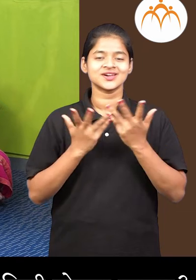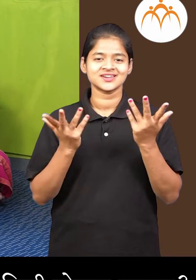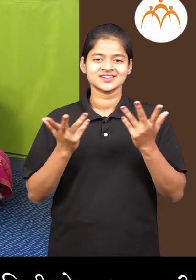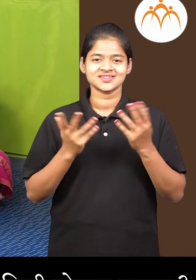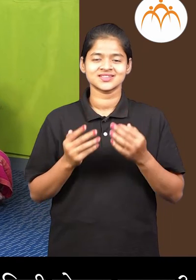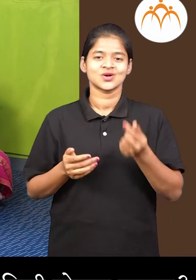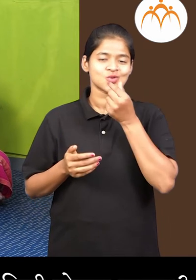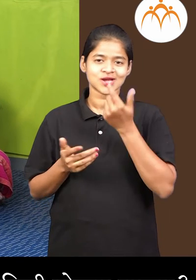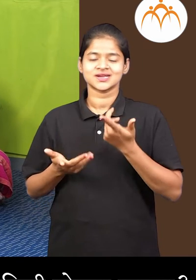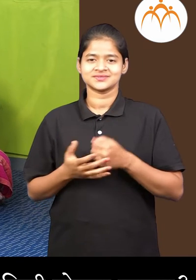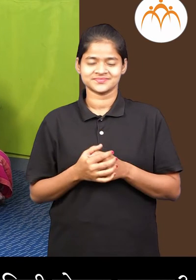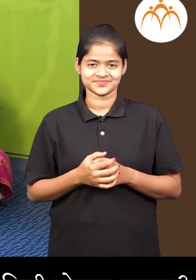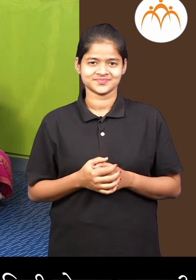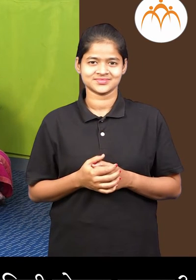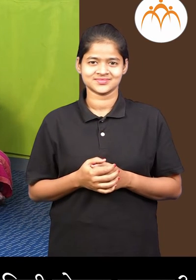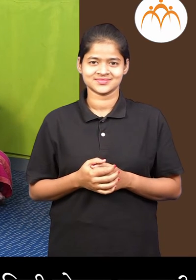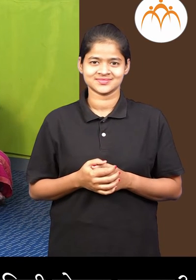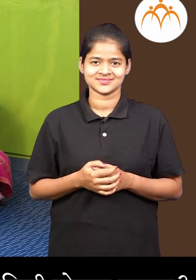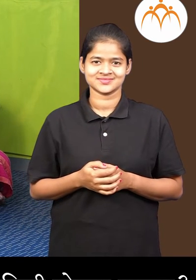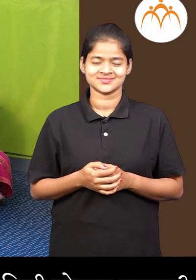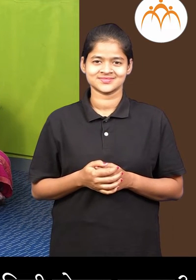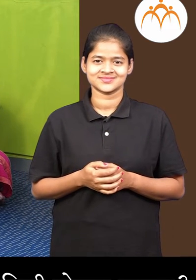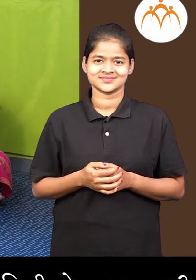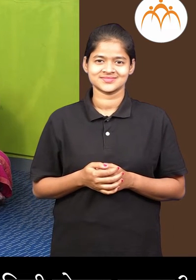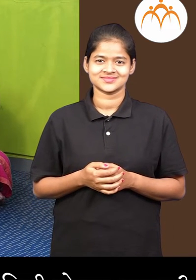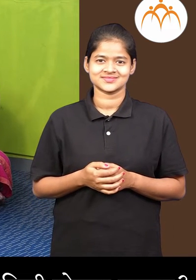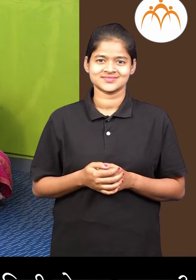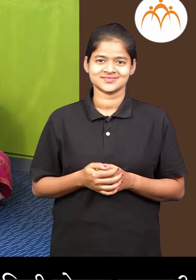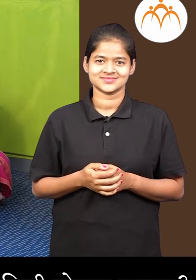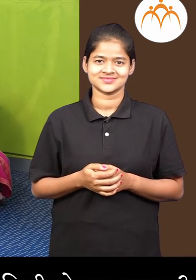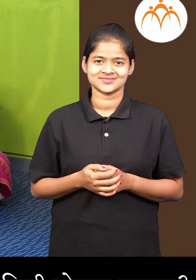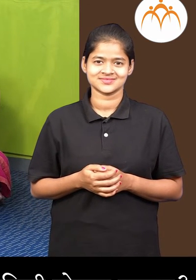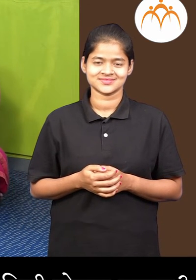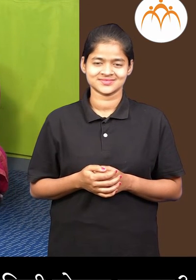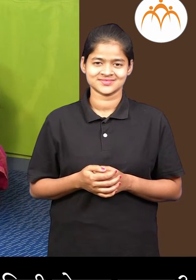up this one when pick up what do you pick one?